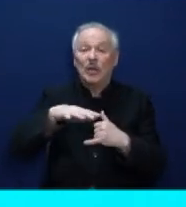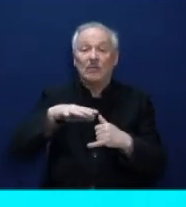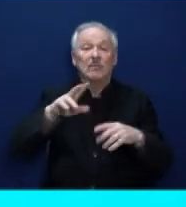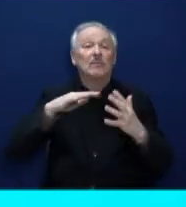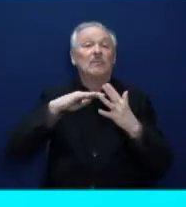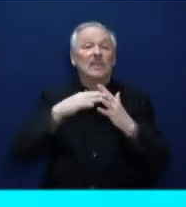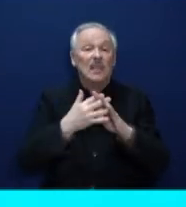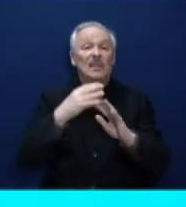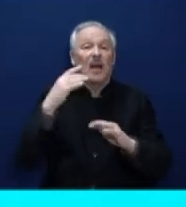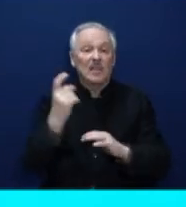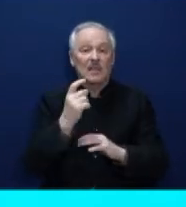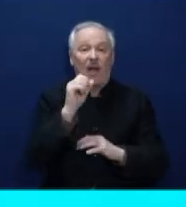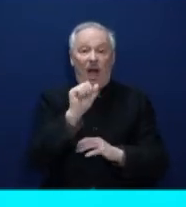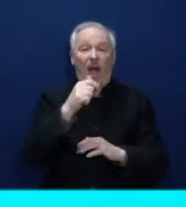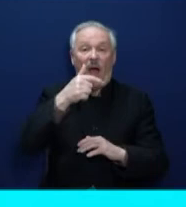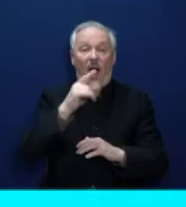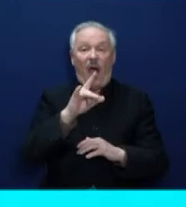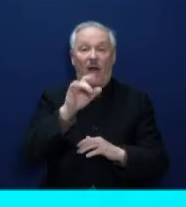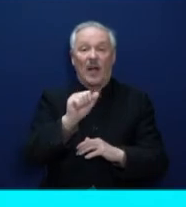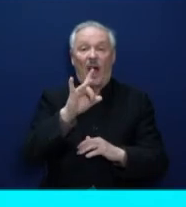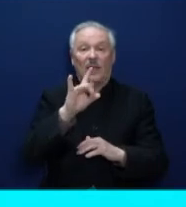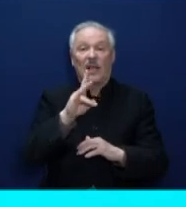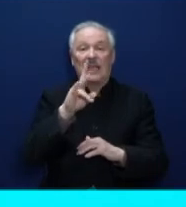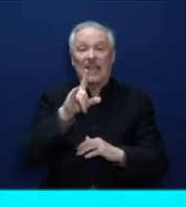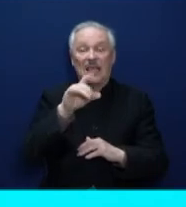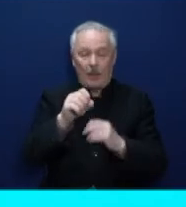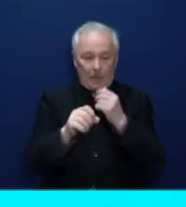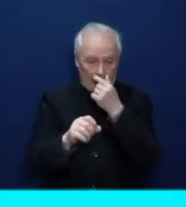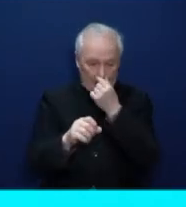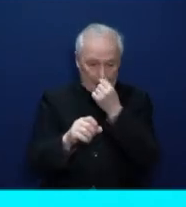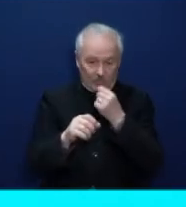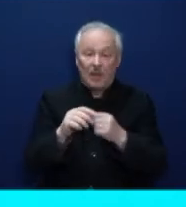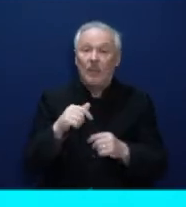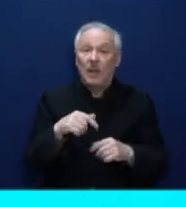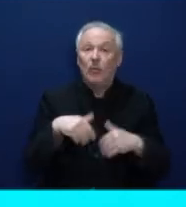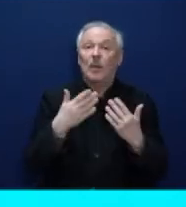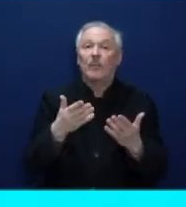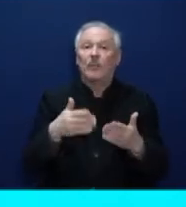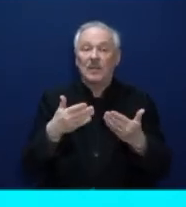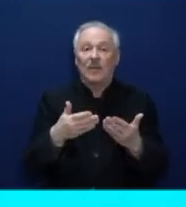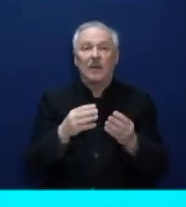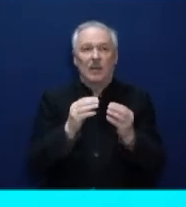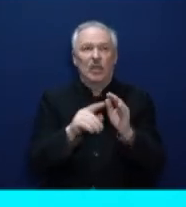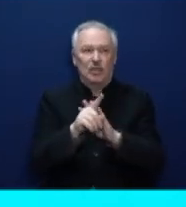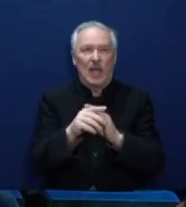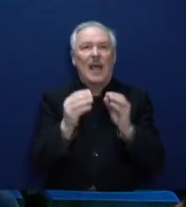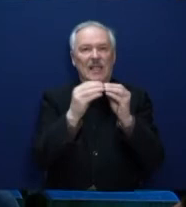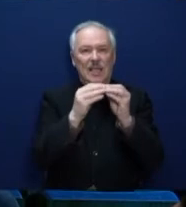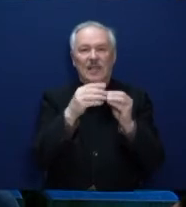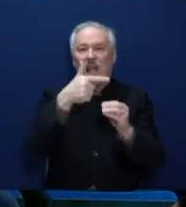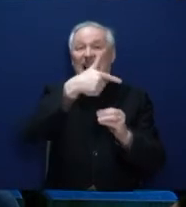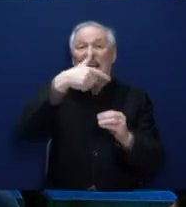Для этого мы в этом году будем предоставлять от 10 гектаров земли совершенно